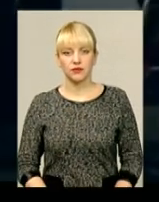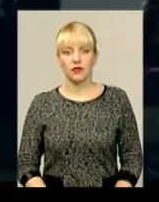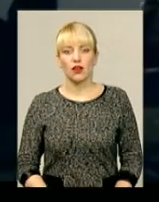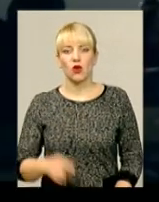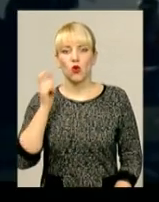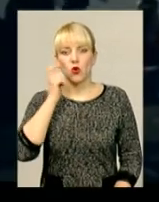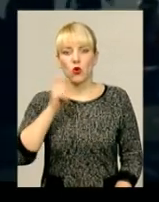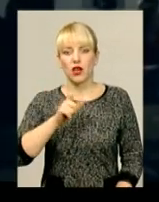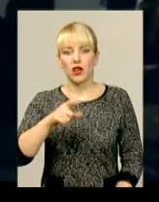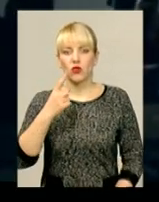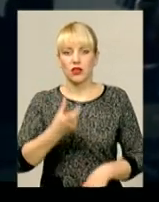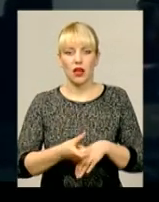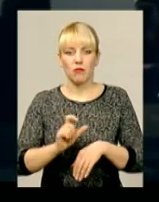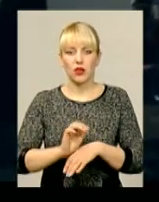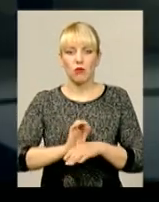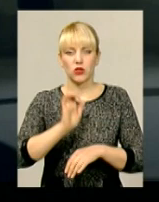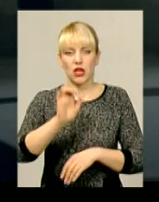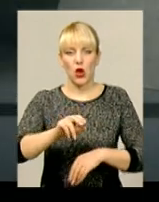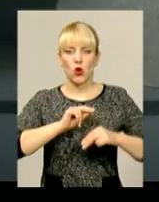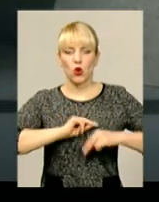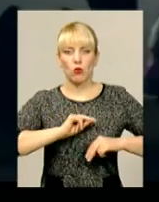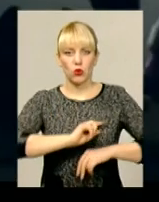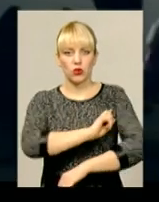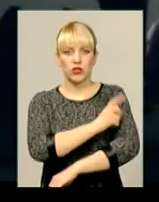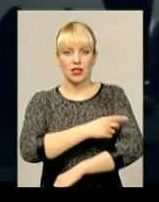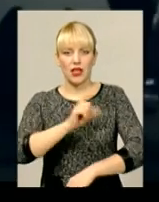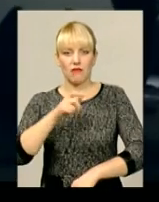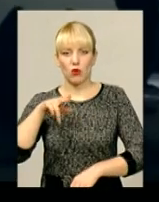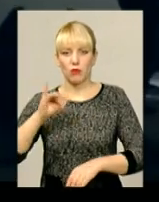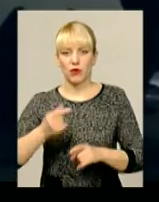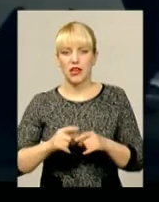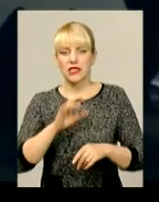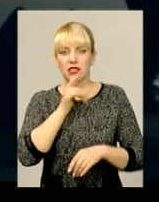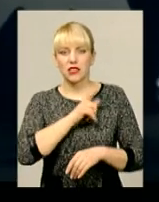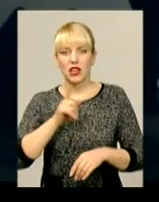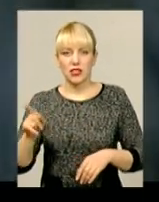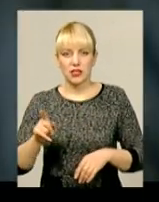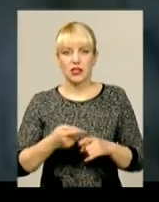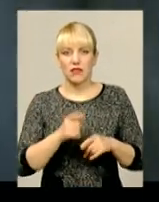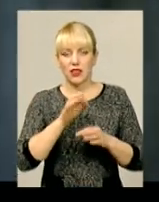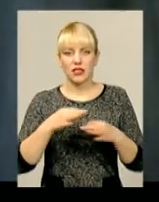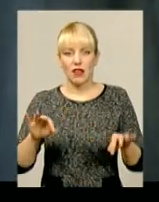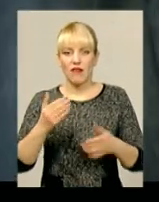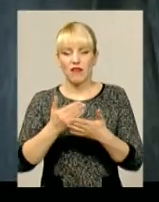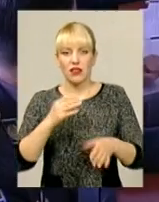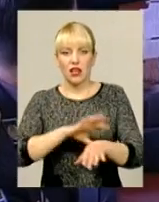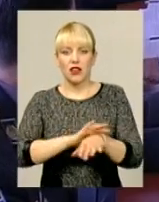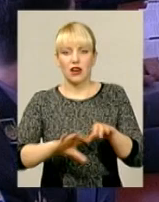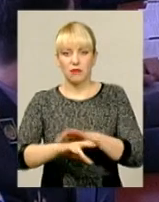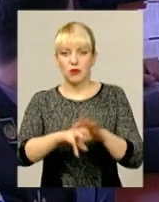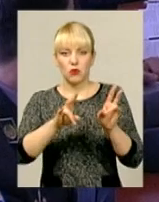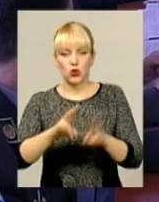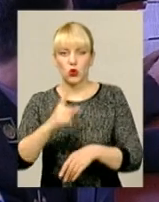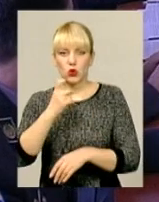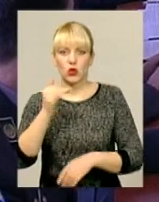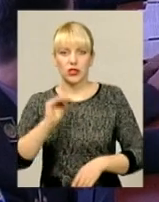Україна – один з найбільших постачальників робочої сили в Європі. За часів незалежності від рабства постраждали понад 100 тисяч українців. Тож ще